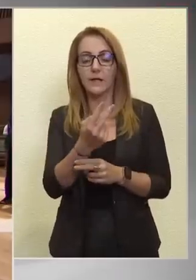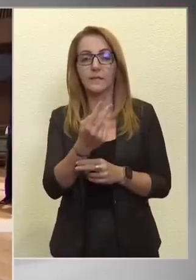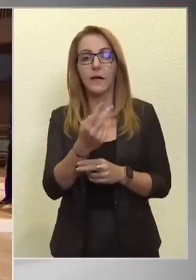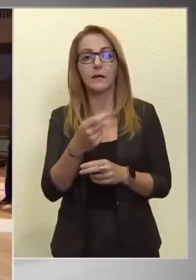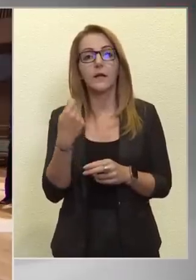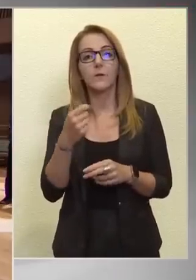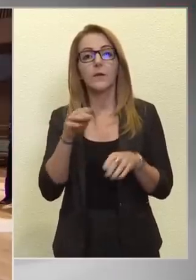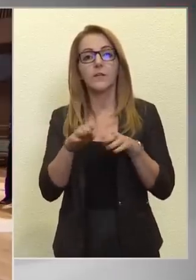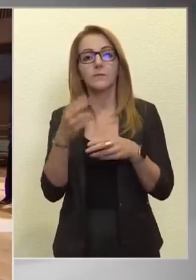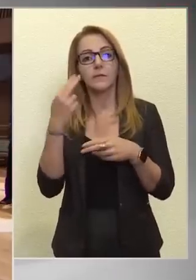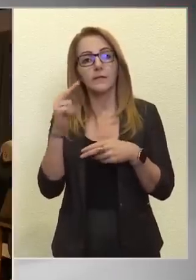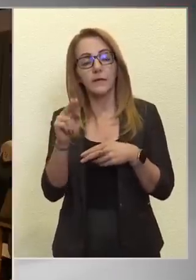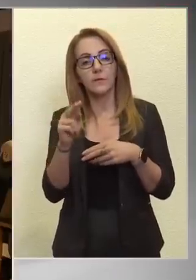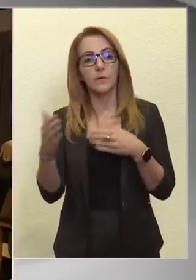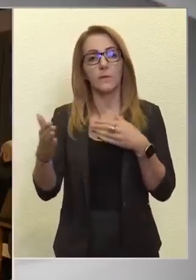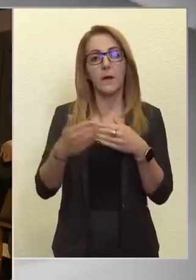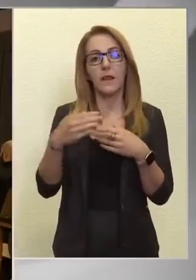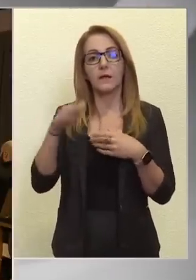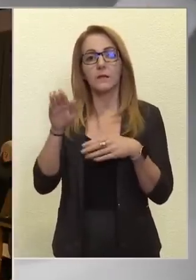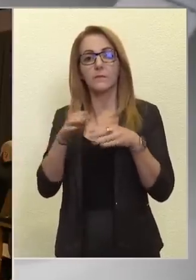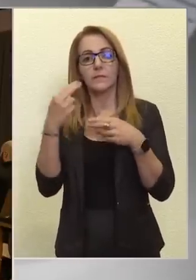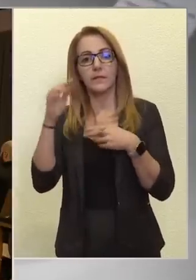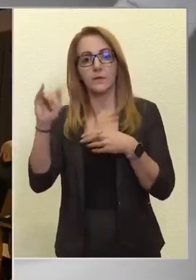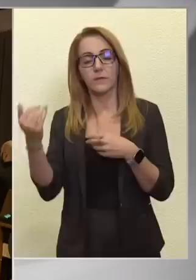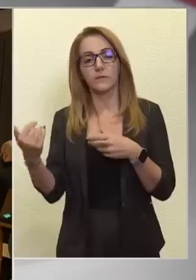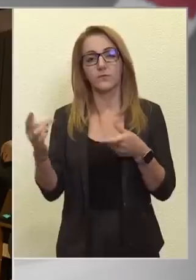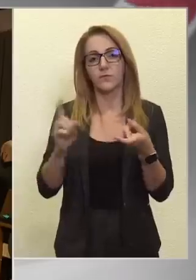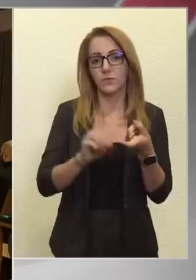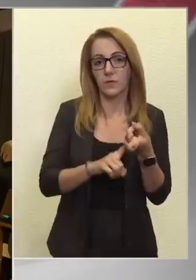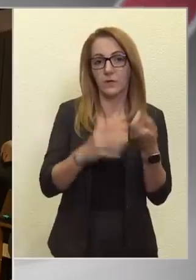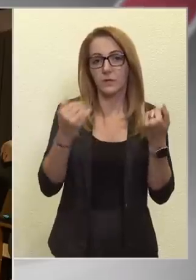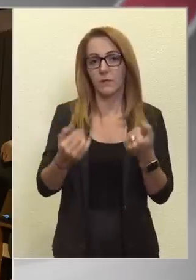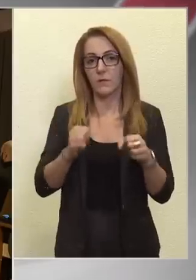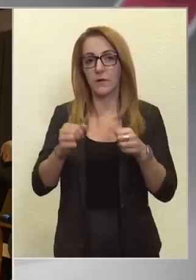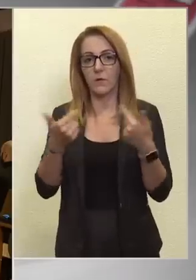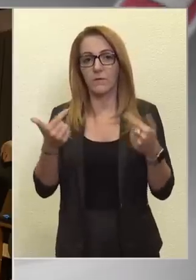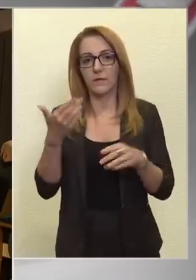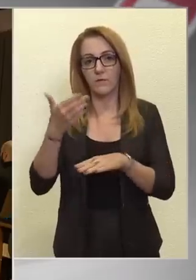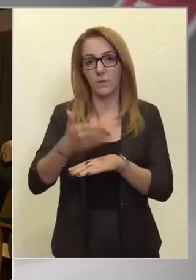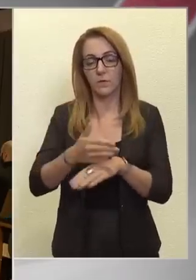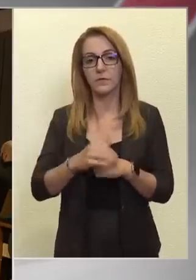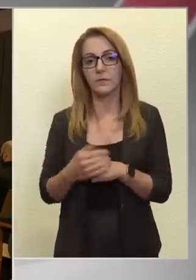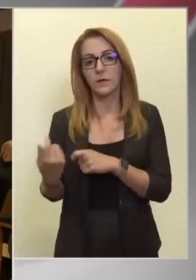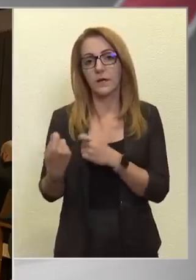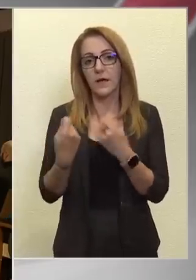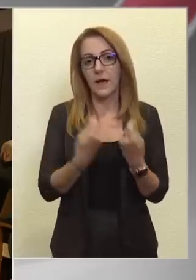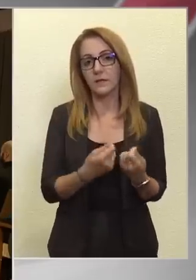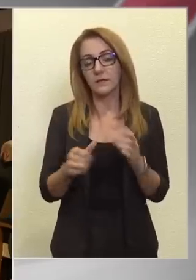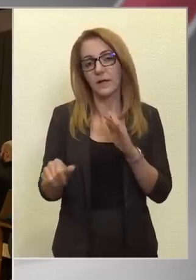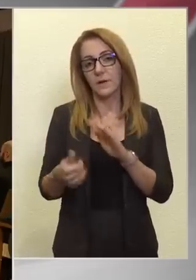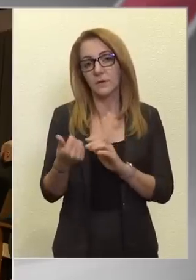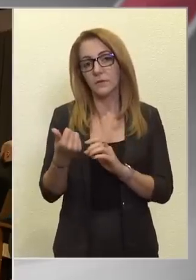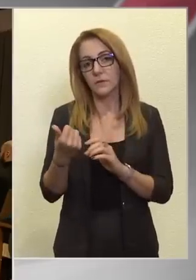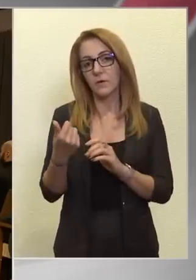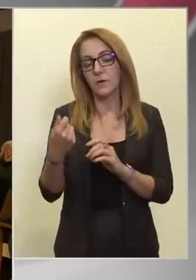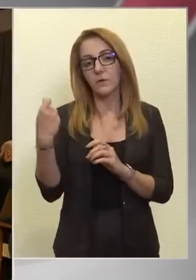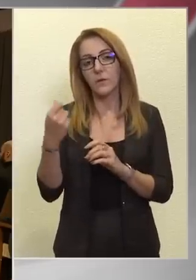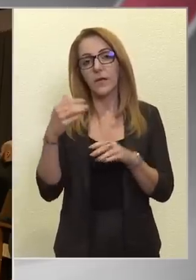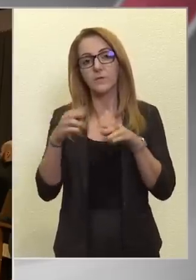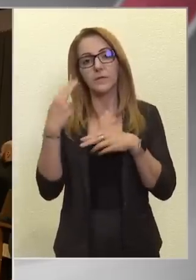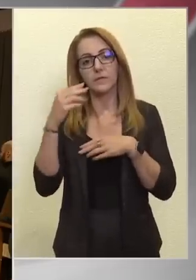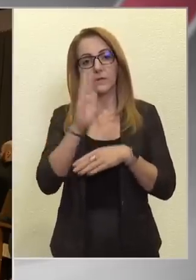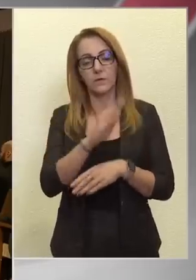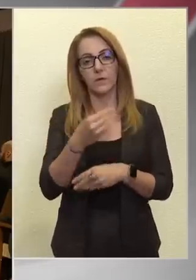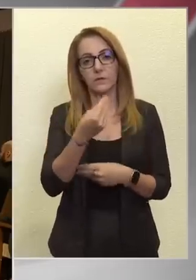miniszterúr mellett most nagy miniszterúr is csatlakozik a mai kormányinfóhoz. Át is adom először Gulyás miniszterúrnak a szót,